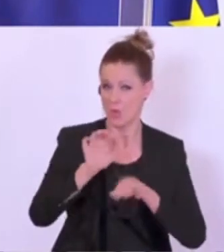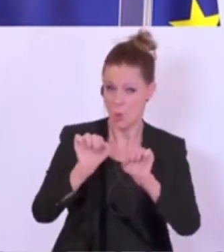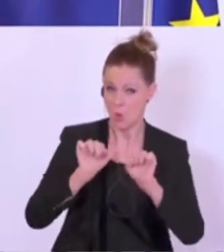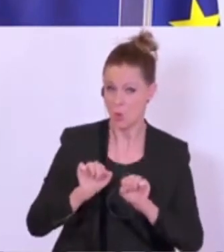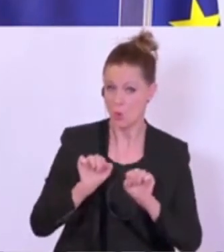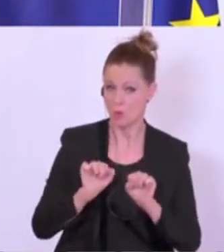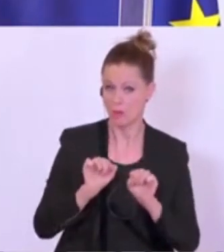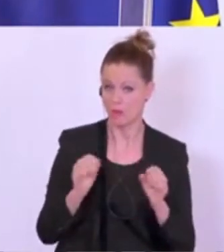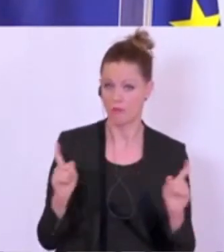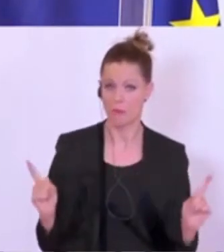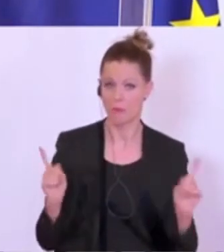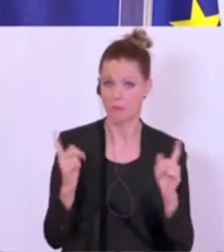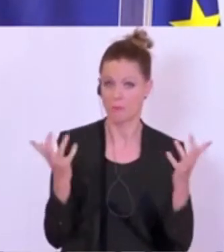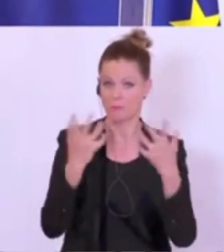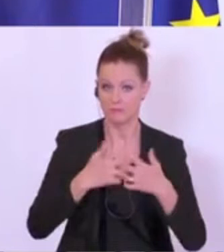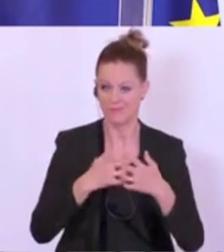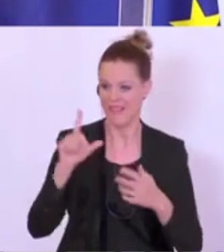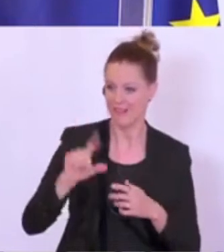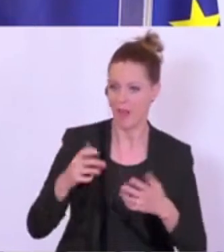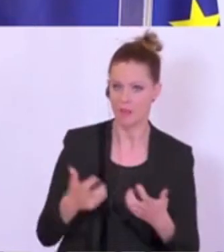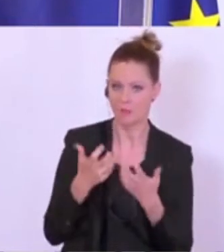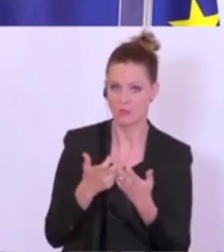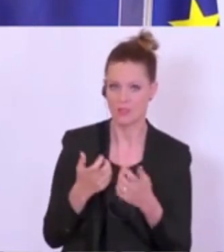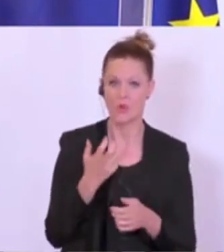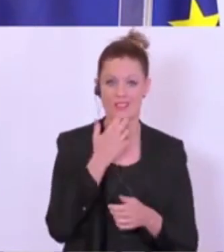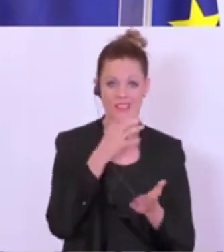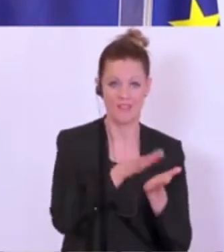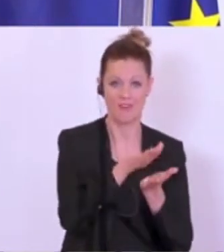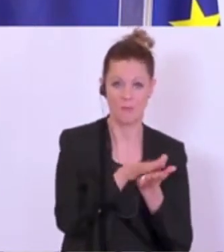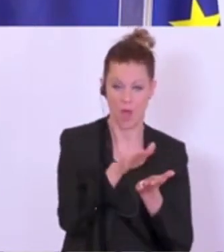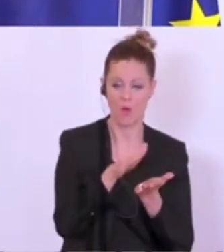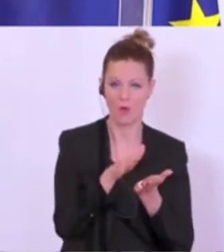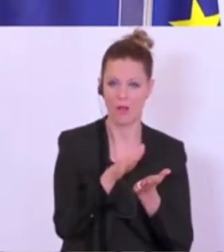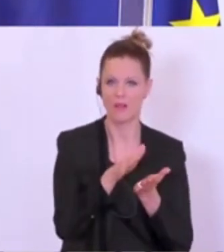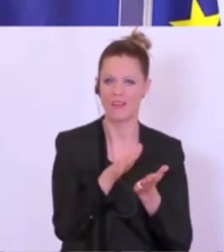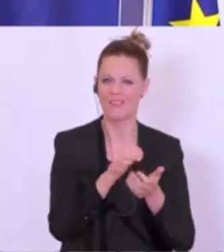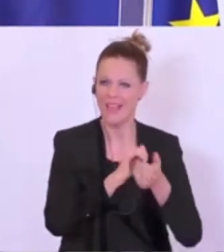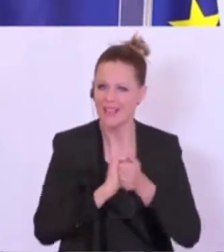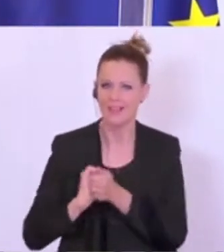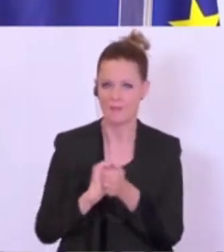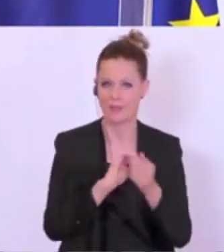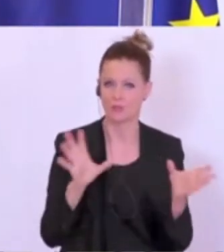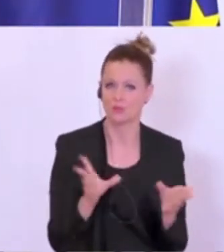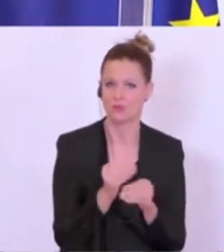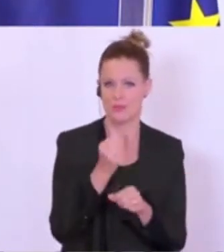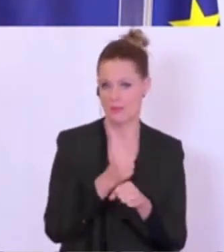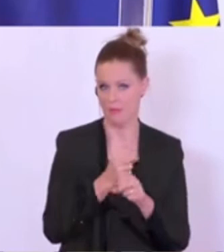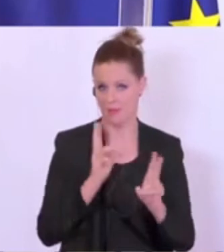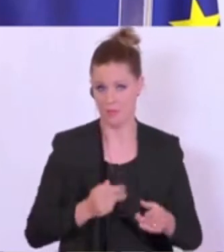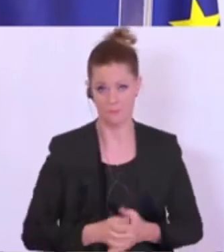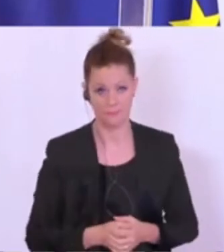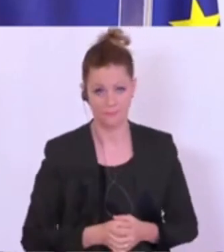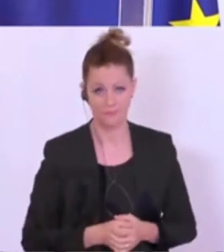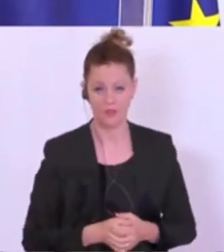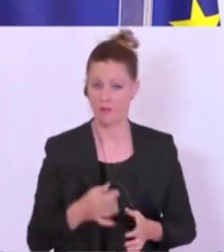zusammenkommen und eben Kleinproduzenten und Energieverbraucher hier in der Gemeinschaft zusammenfinden. Mir